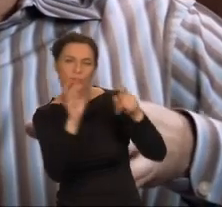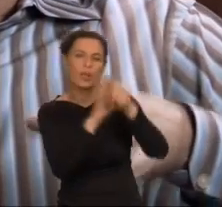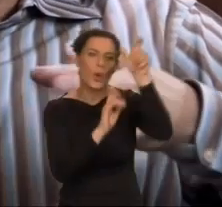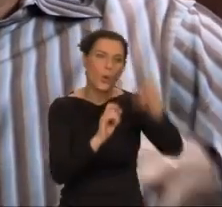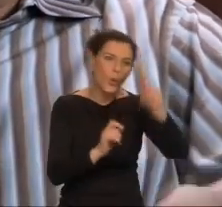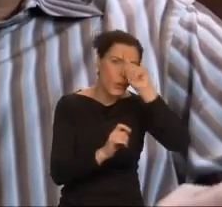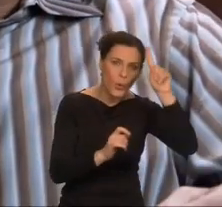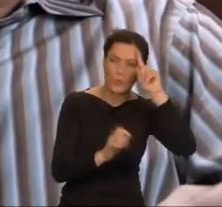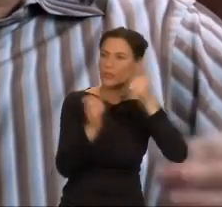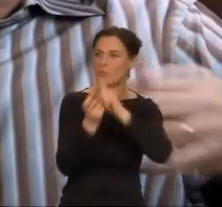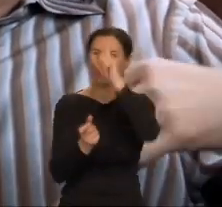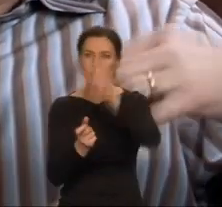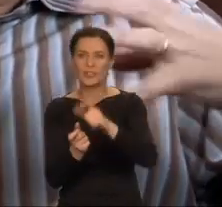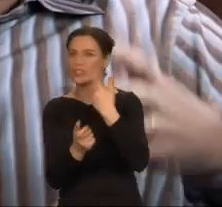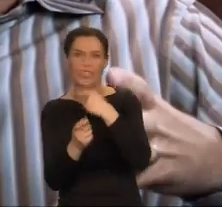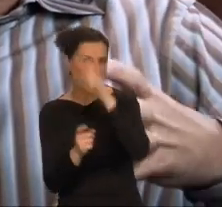i ich interakcjami.